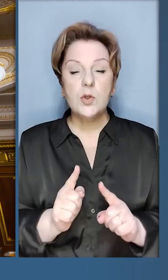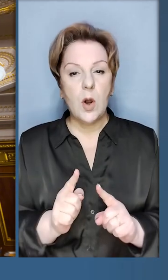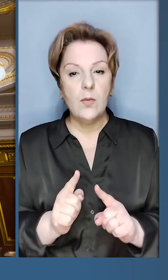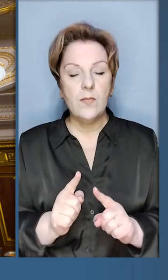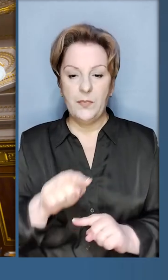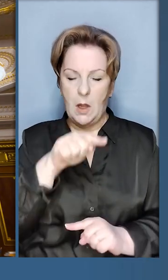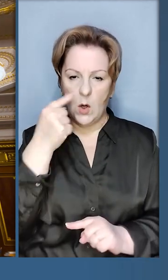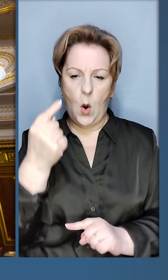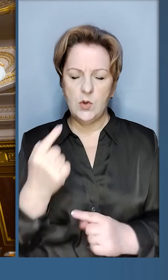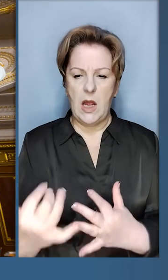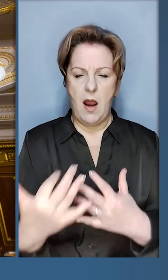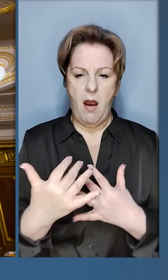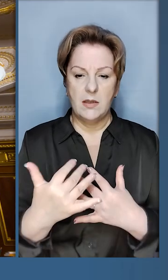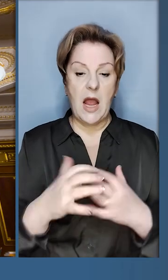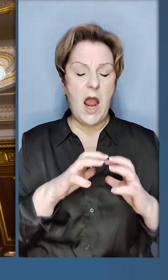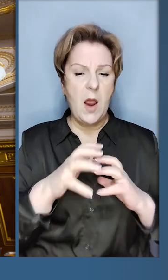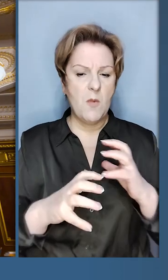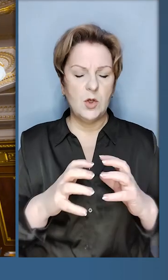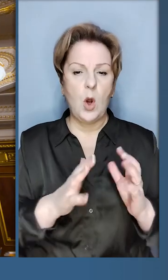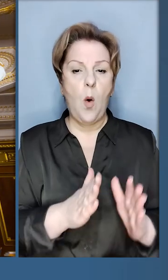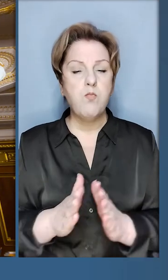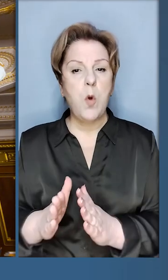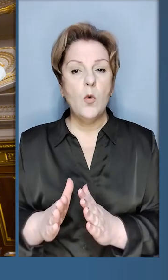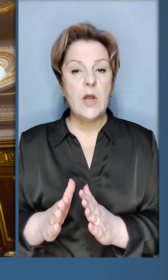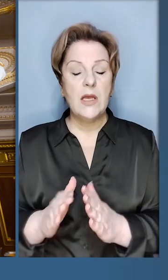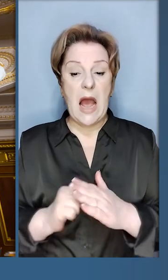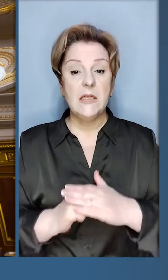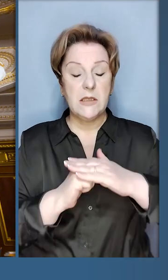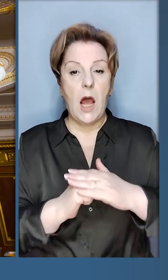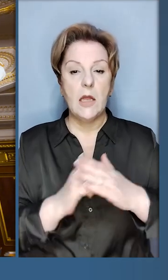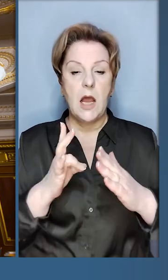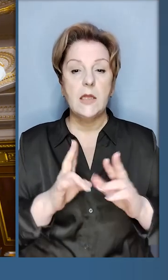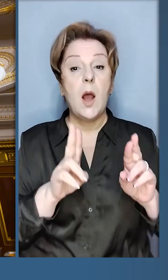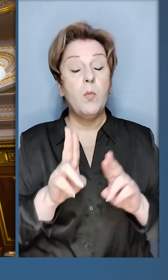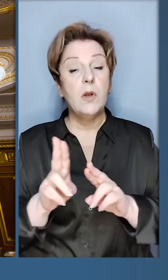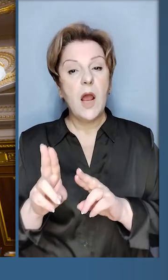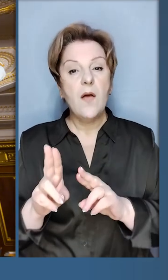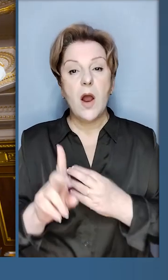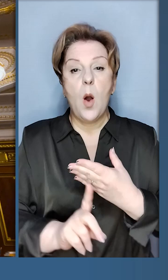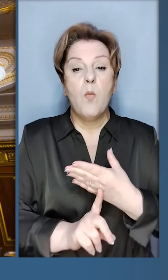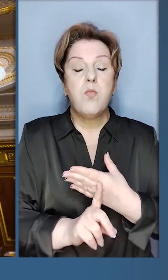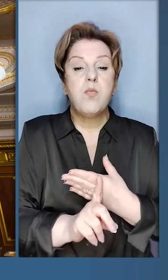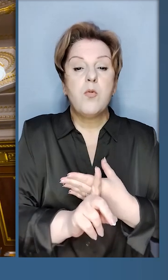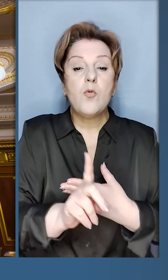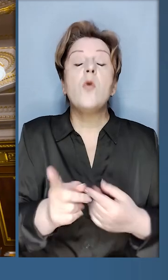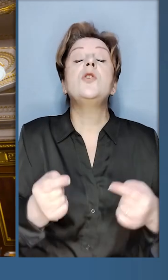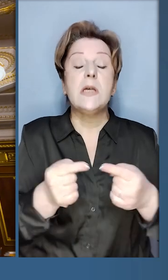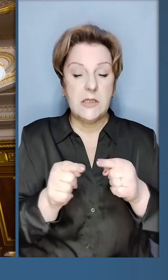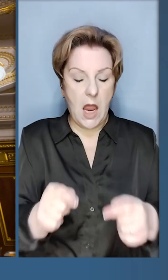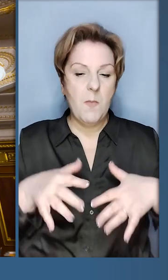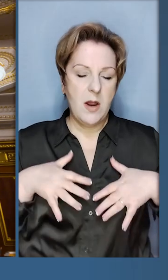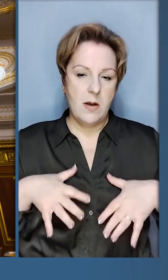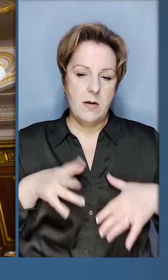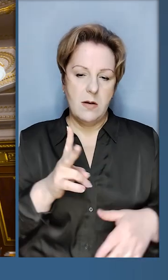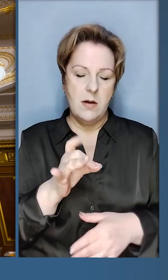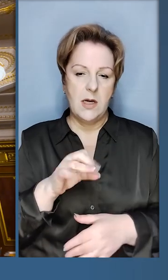що російська атака на міжнародний порядок, заснований на правилах, почалась саме з Криму.